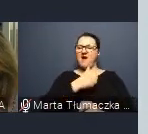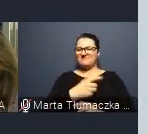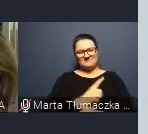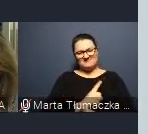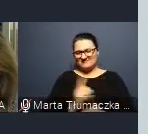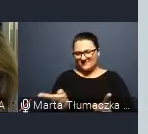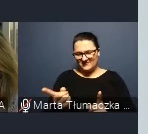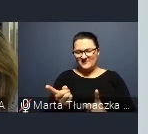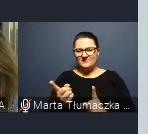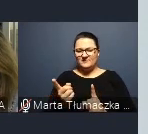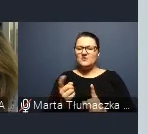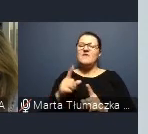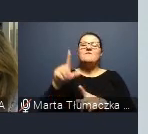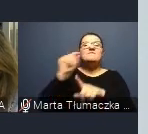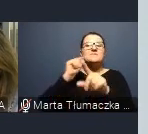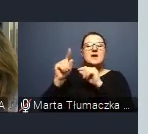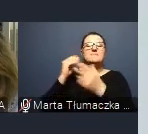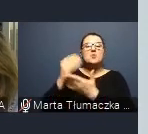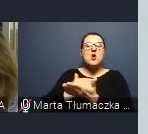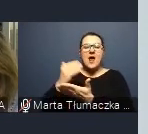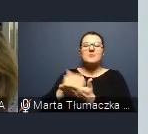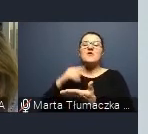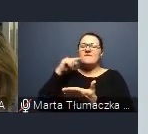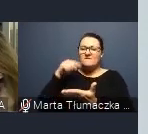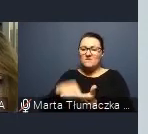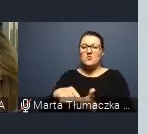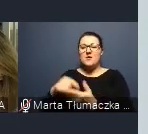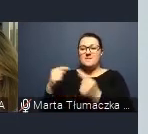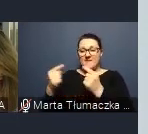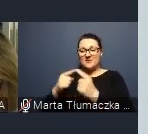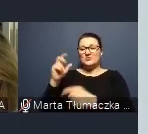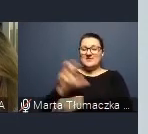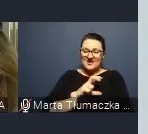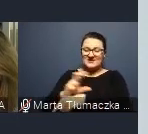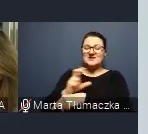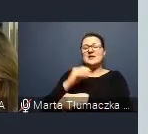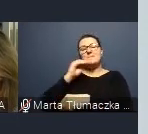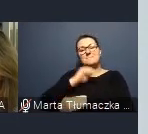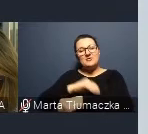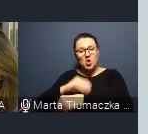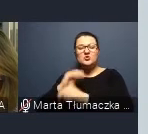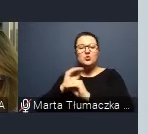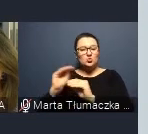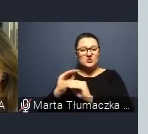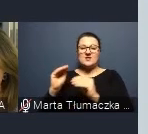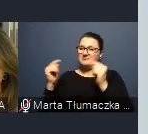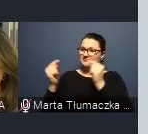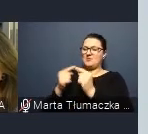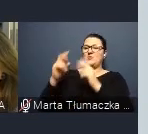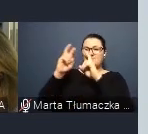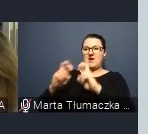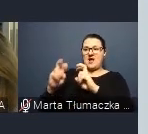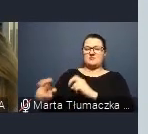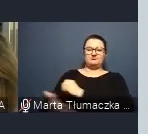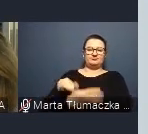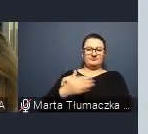takie programy, których stosowane są te techniki uczenia czy te metody, których skuteczność została uwodniona badaniami.